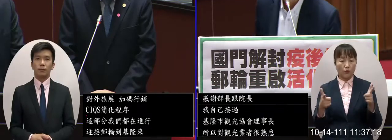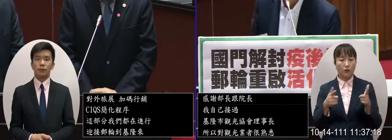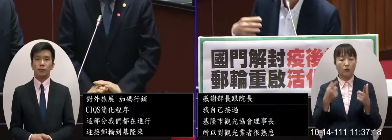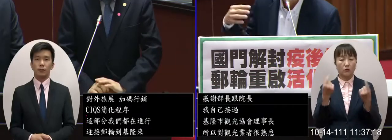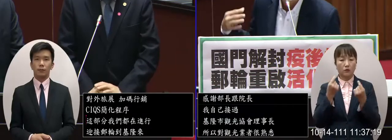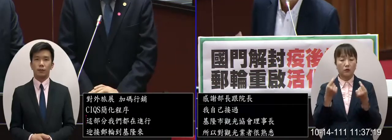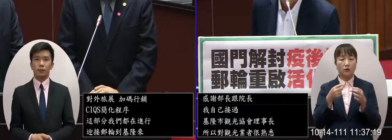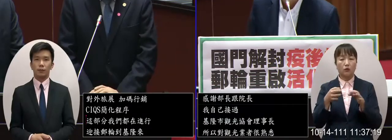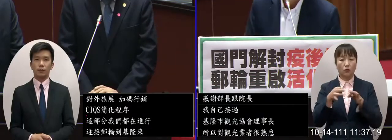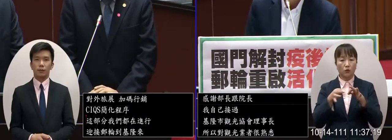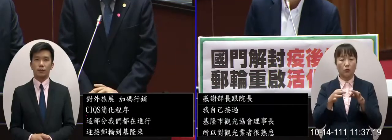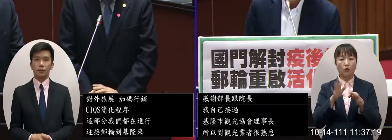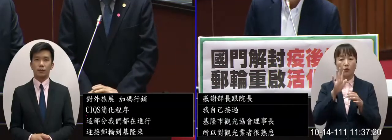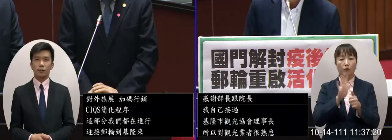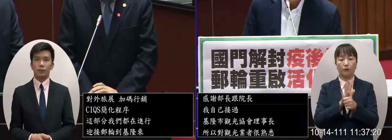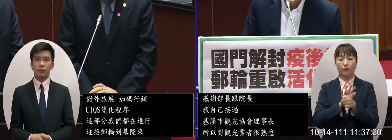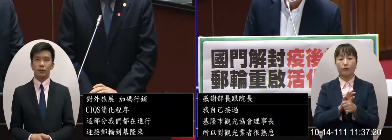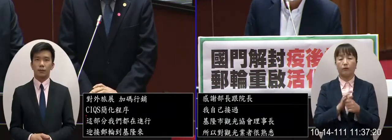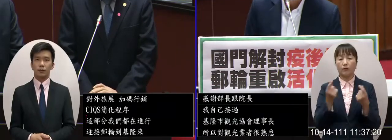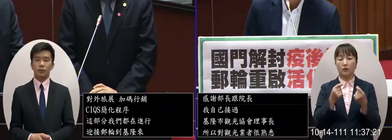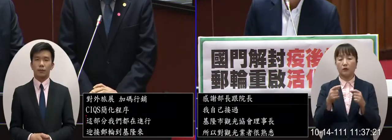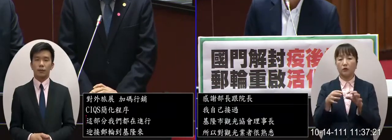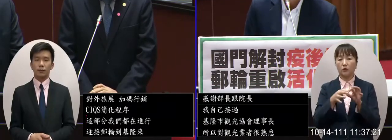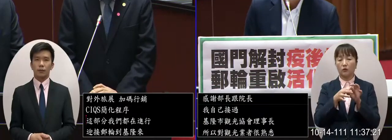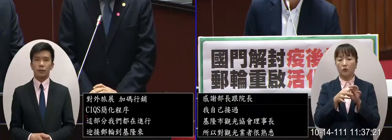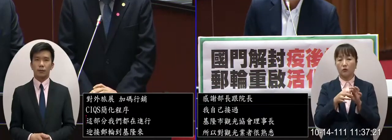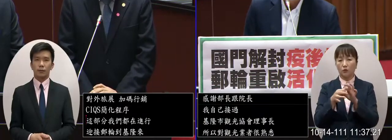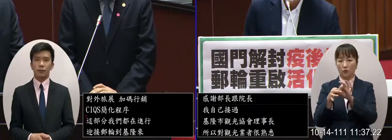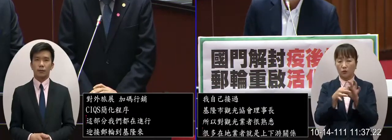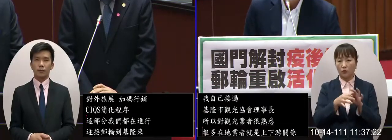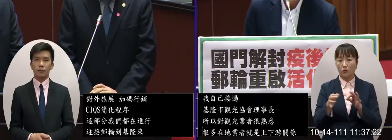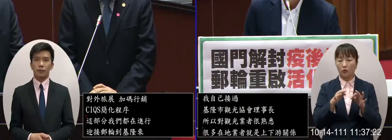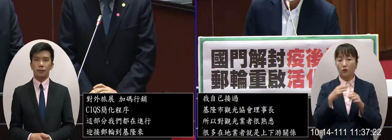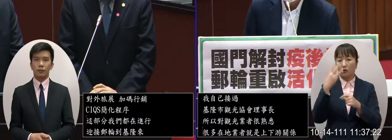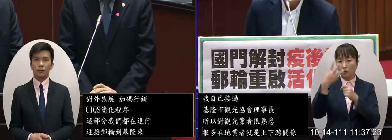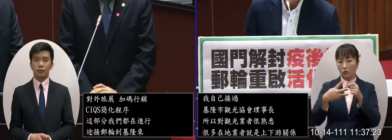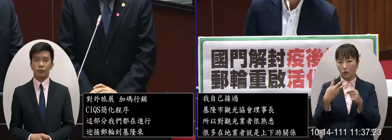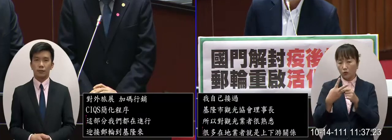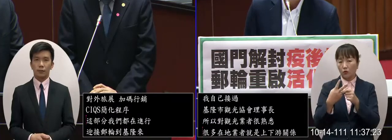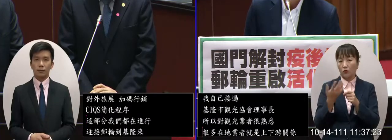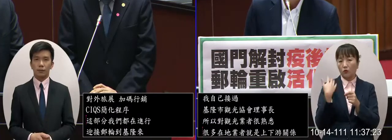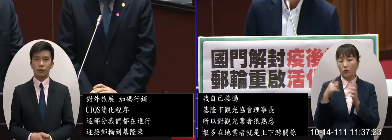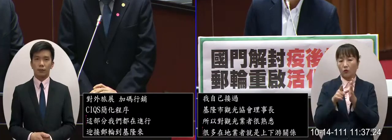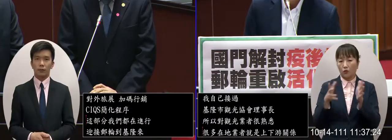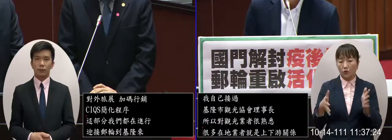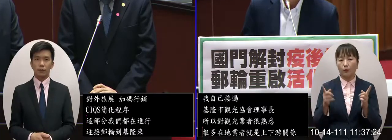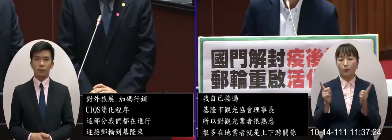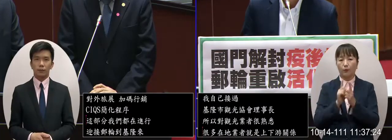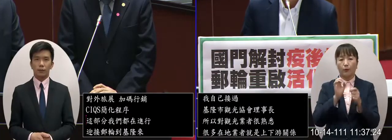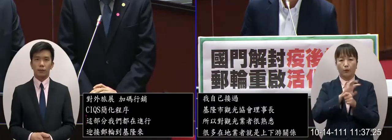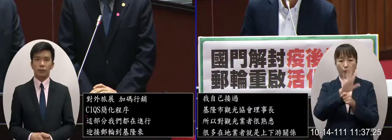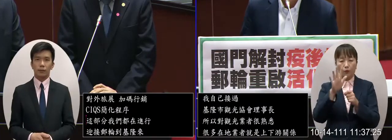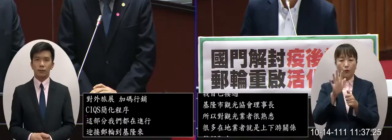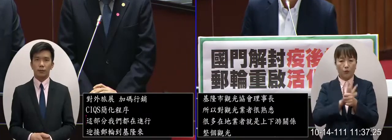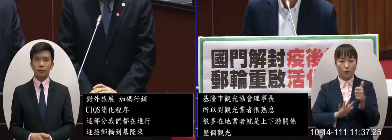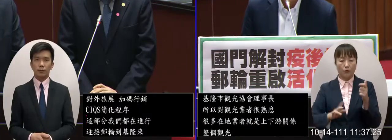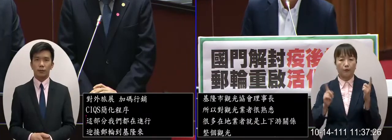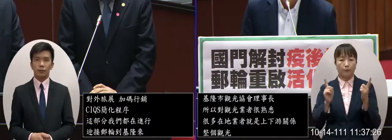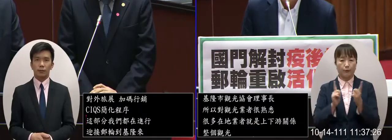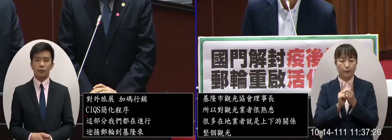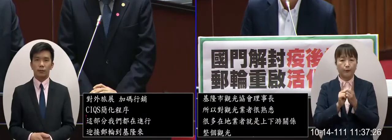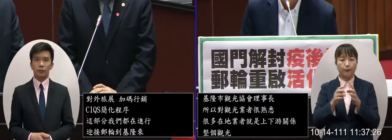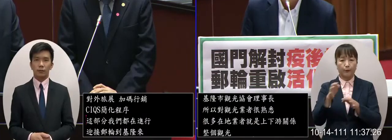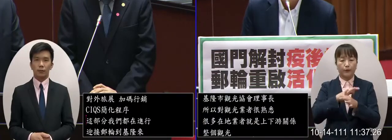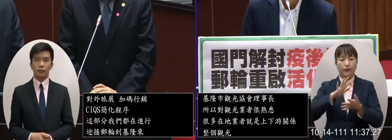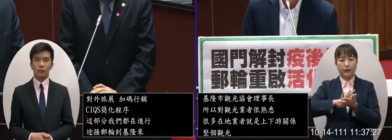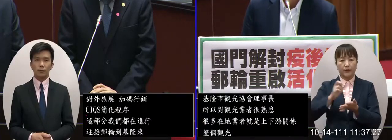帶的衍生性產業出來那這個衍生性的產業在過去三年因為疫情的關係事實上對他們來講真的是面臨很大的